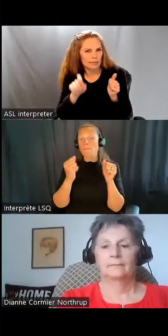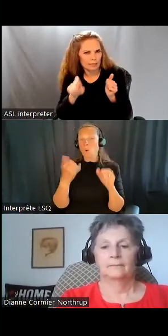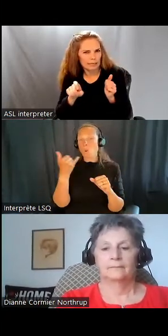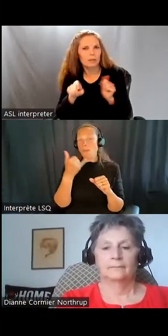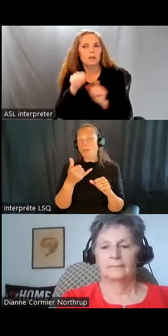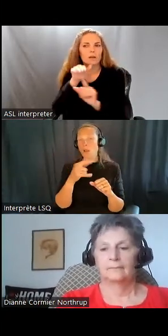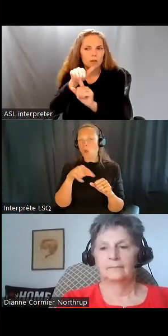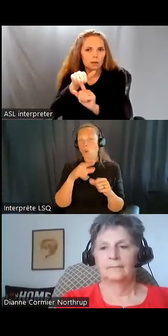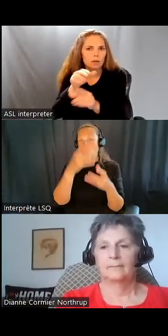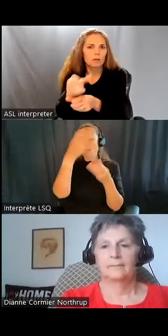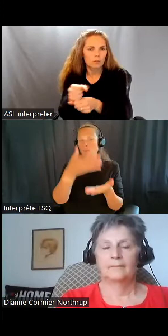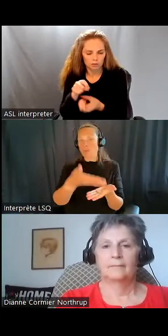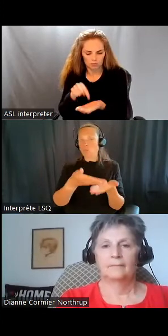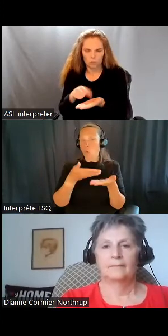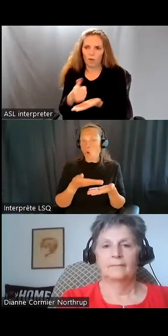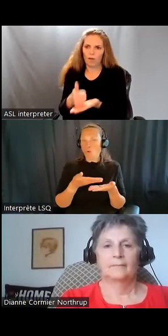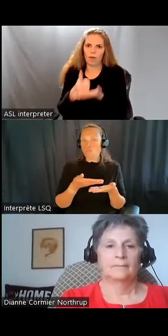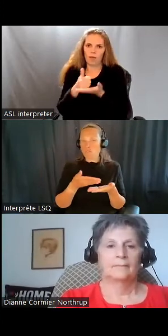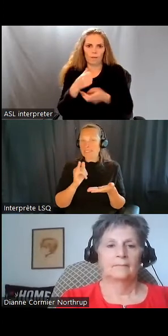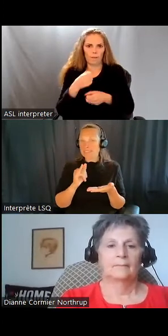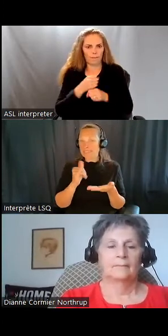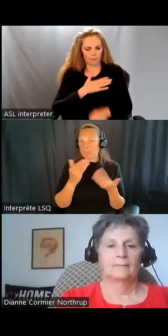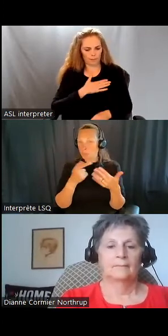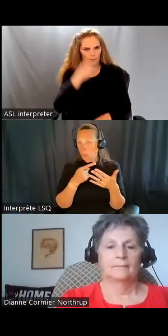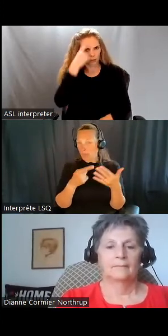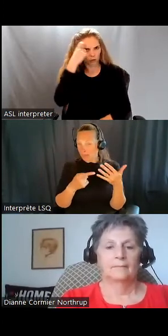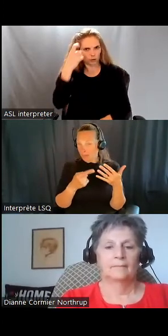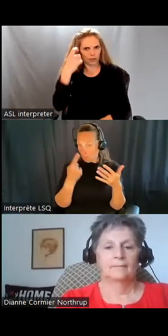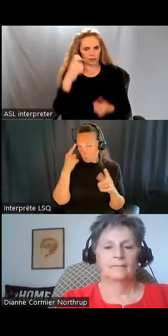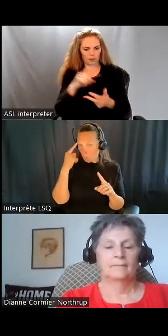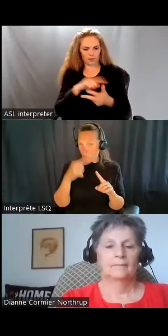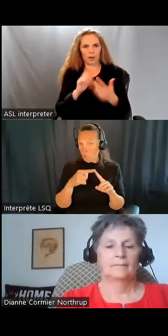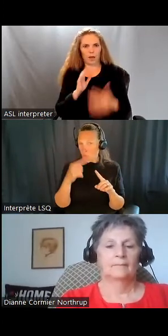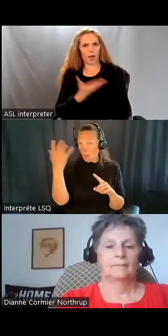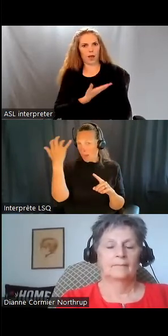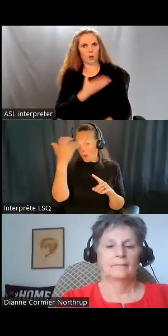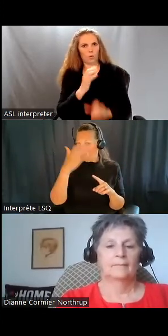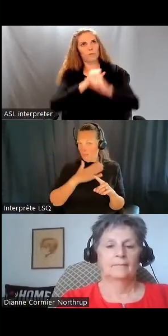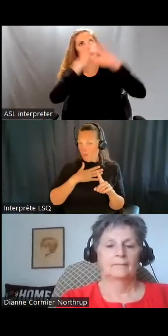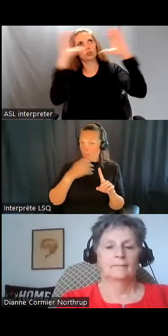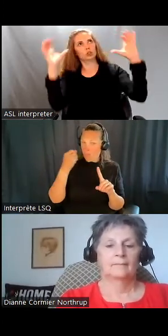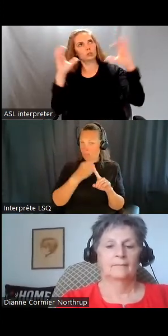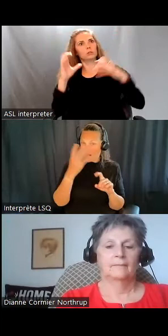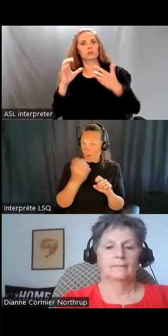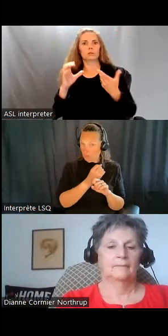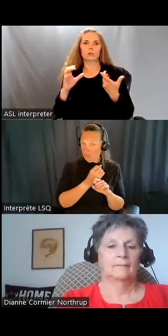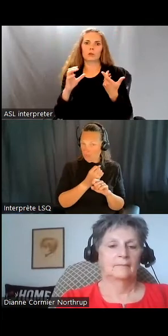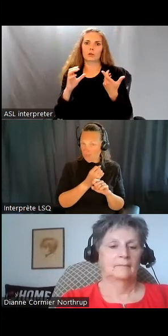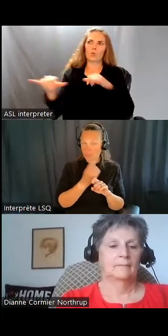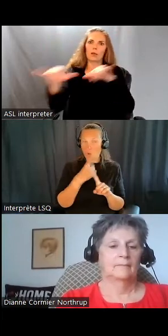renseignements dont j'ai besoin pour réaliser mon rêve et notre vision